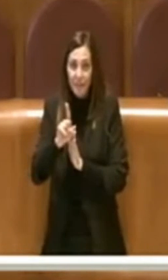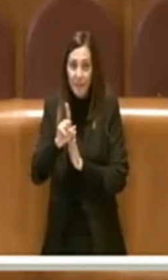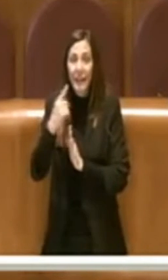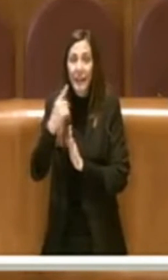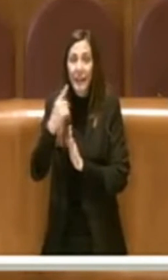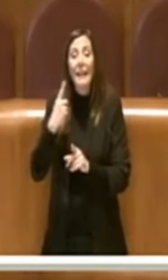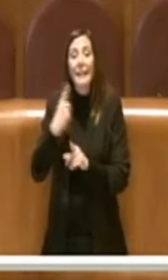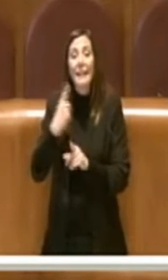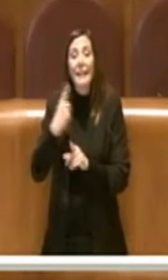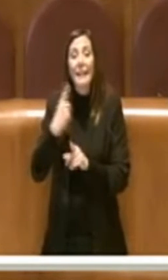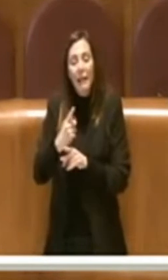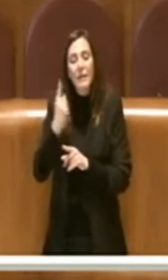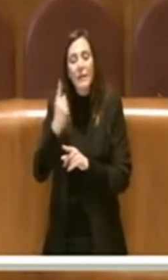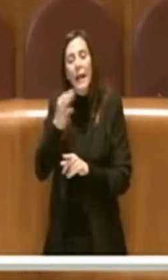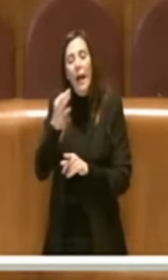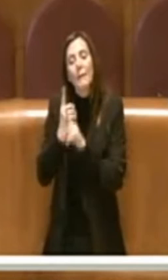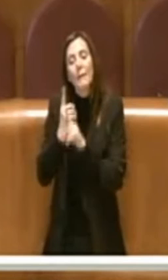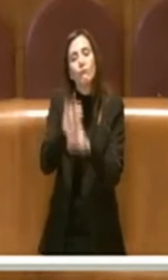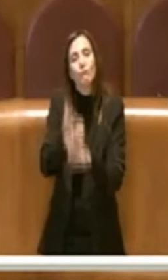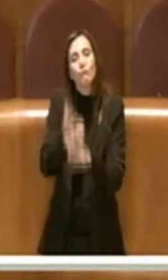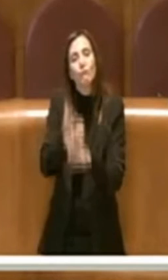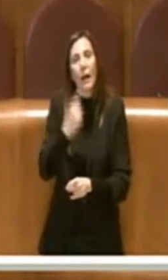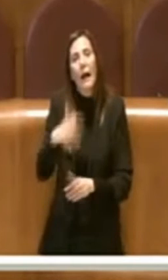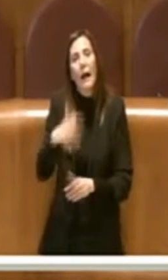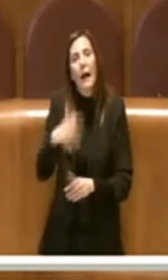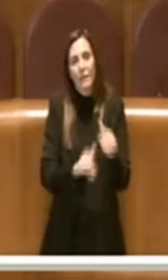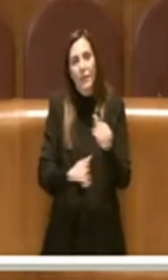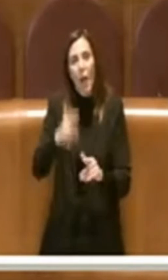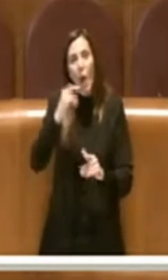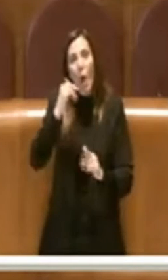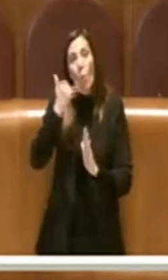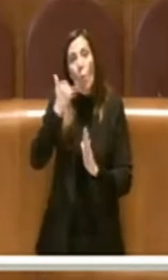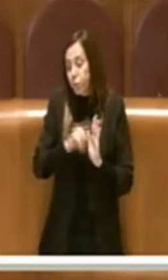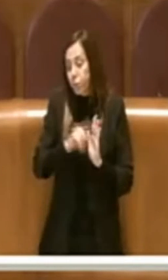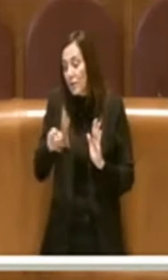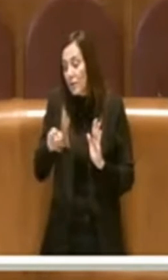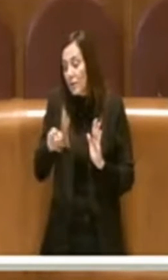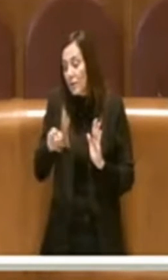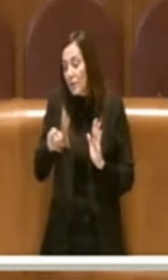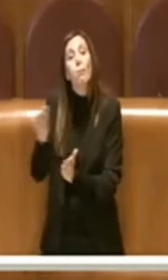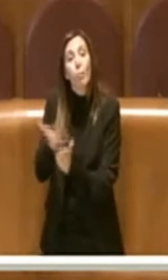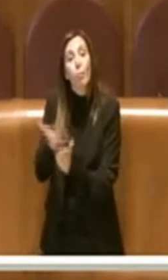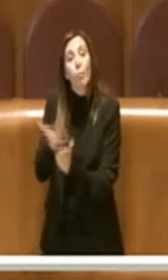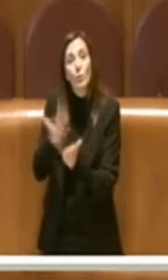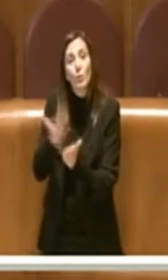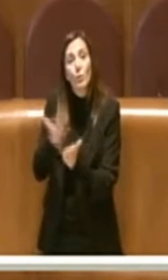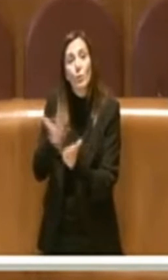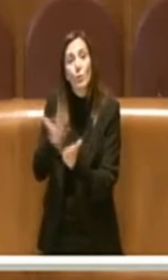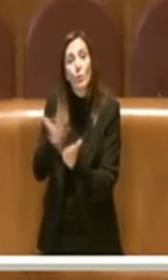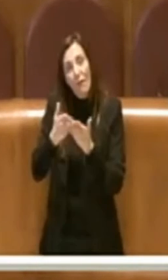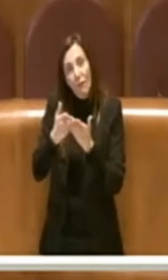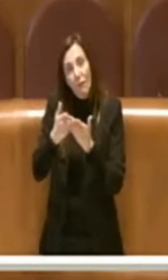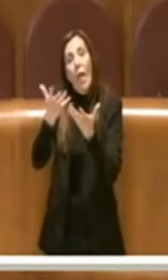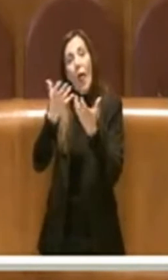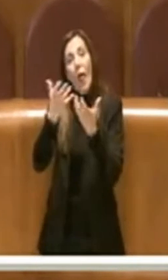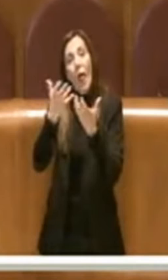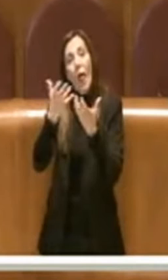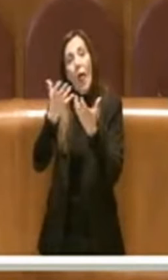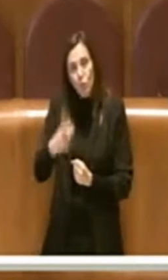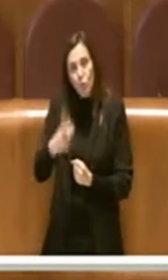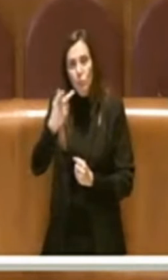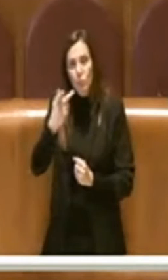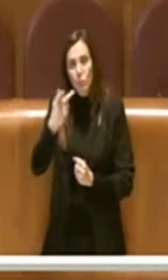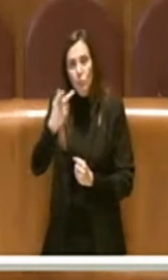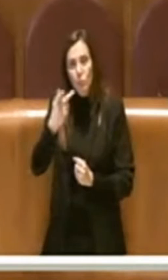conto del risultato del referendum e in ultimo quello propositivo qualora sia favorevole all'adozione di un provvedimento il